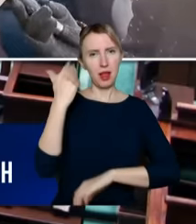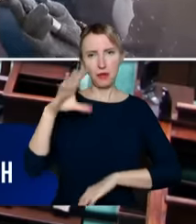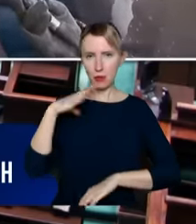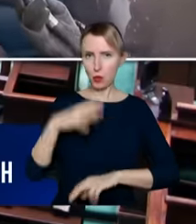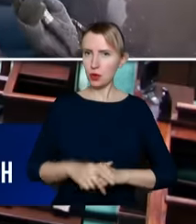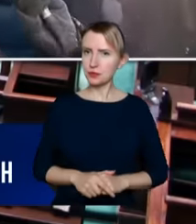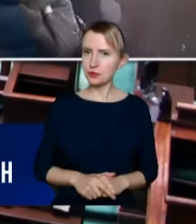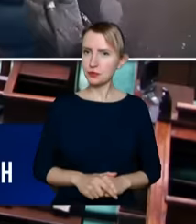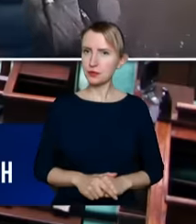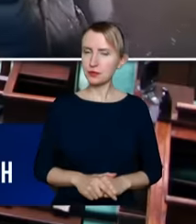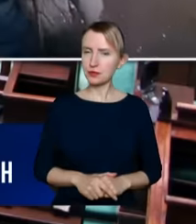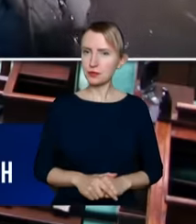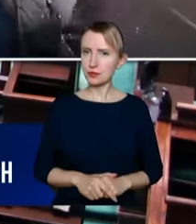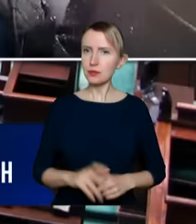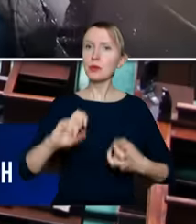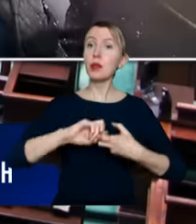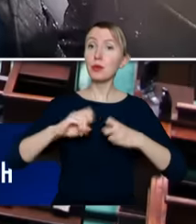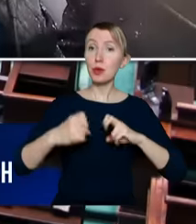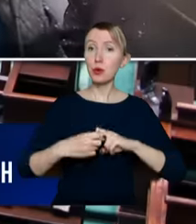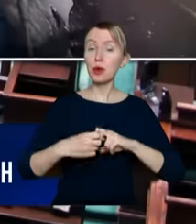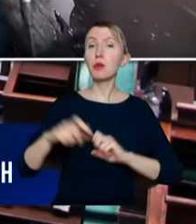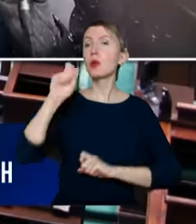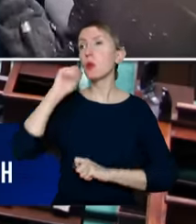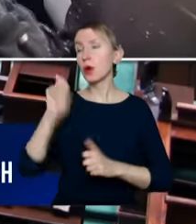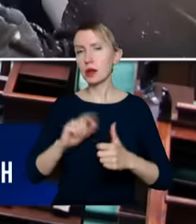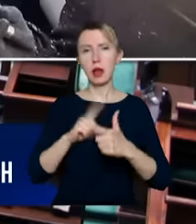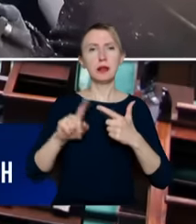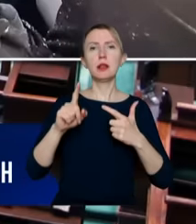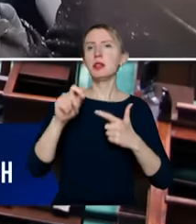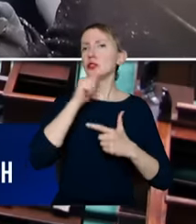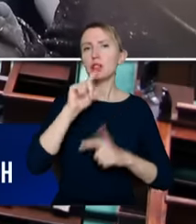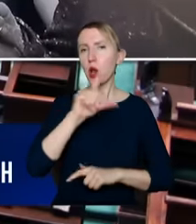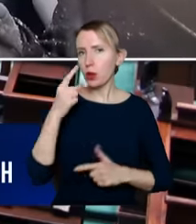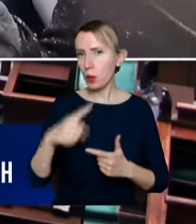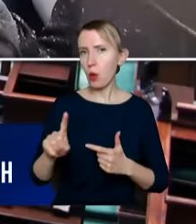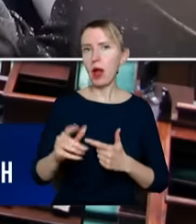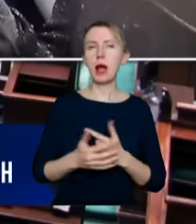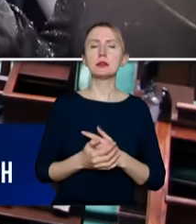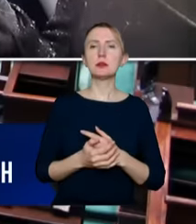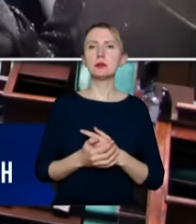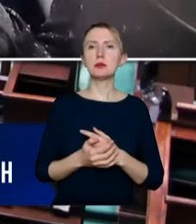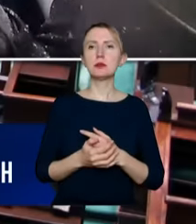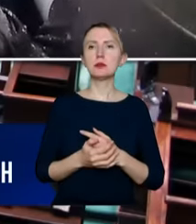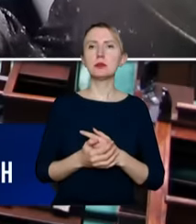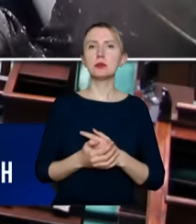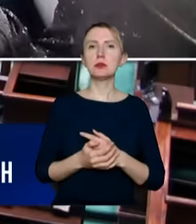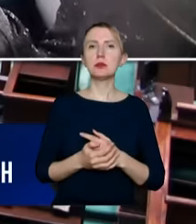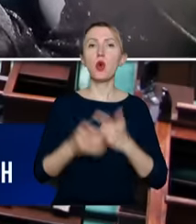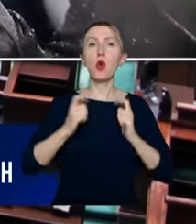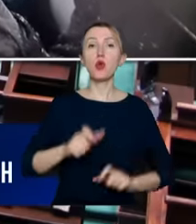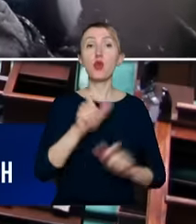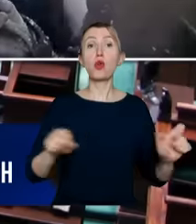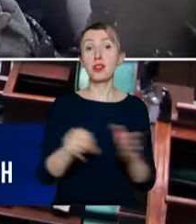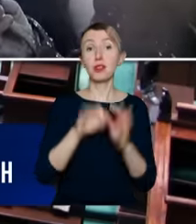problemy Ukrainy, problemy Zielonego Ładu. Tak naprawdę to, co trafi rolnika, do tej